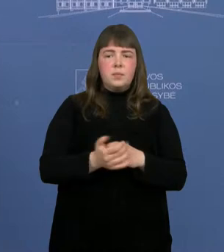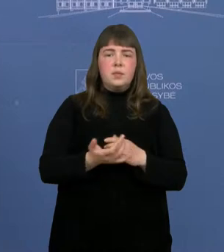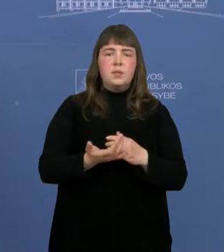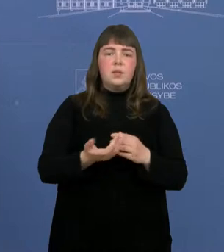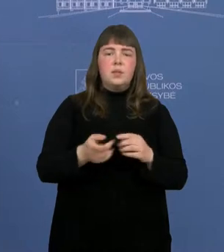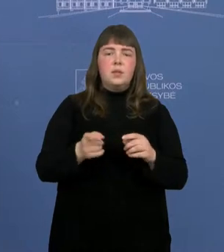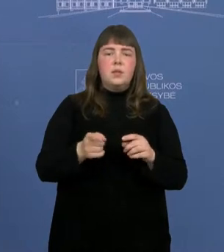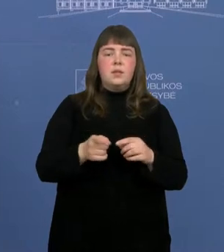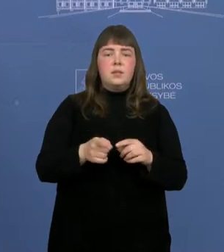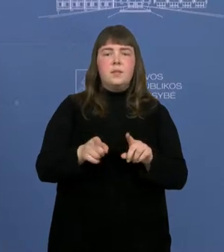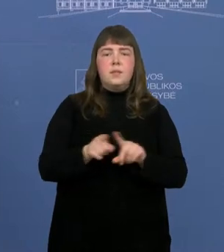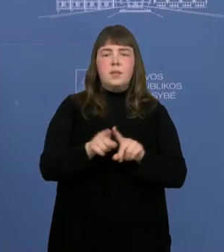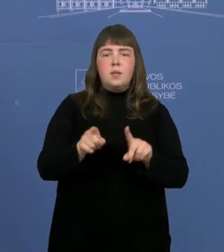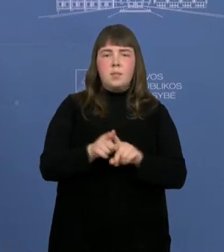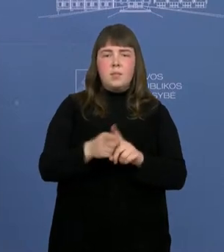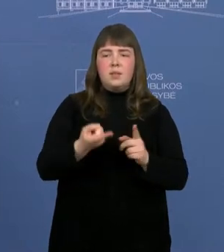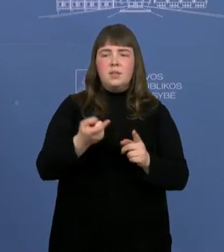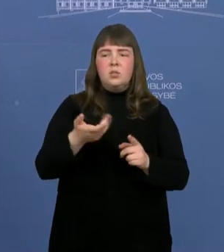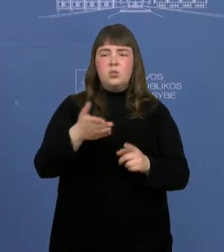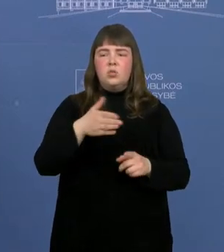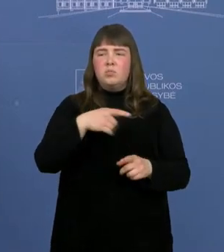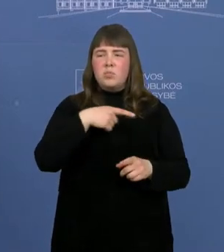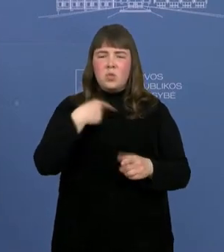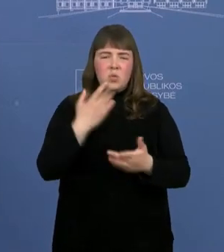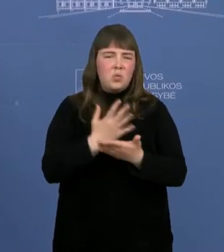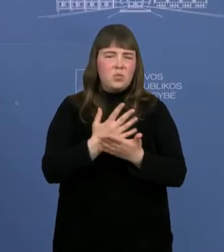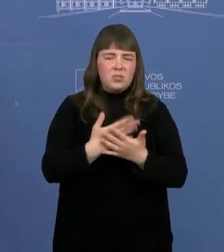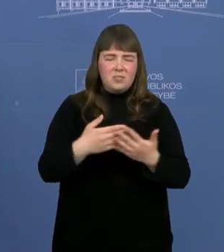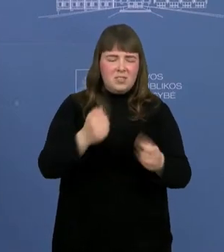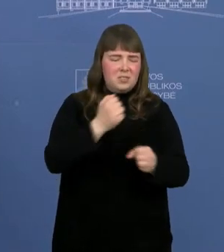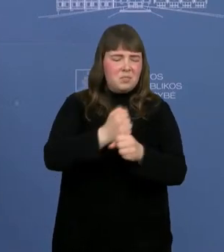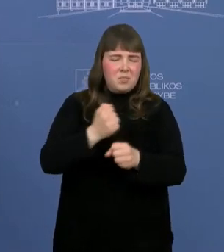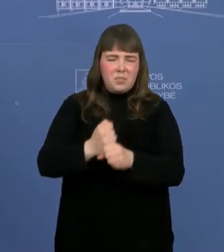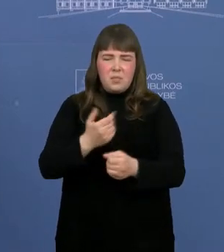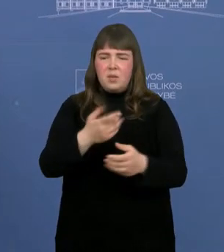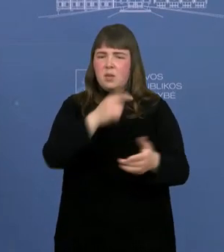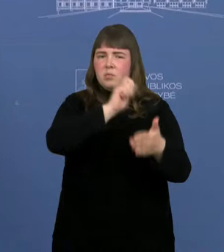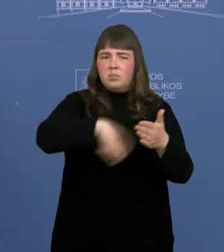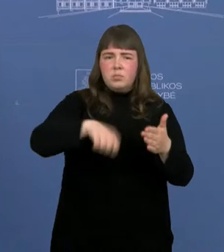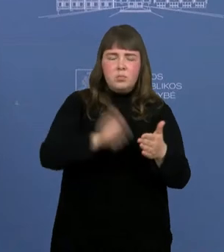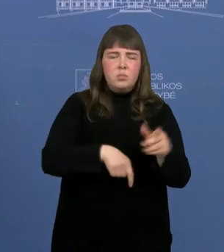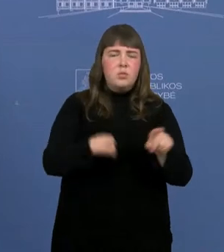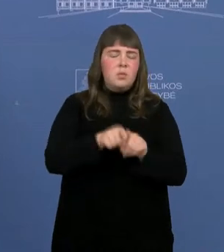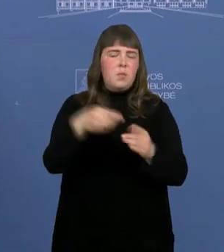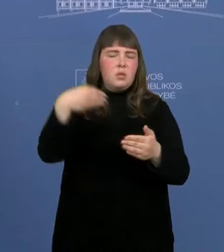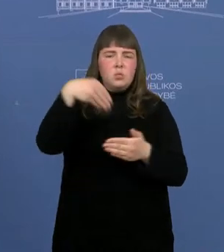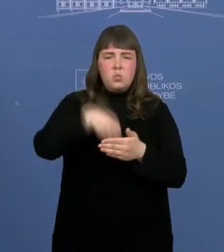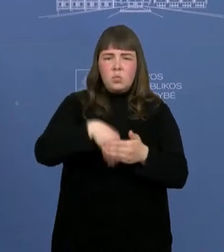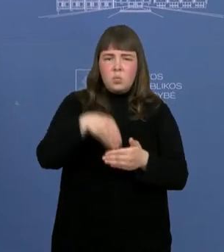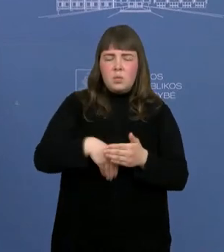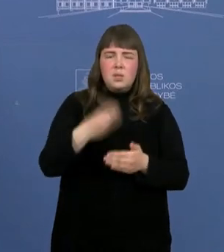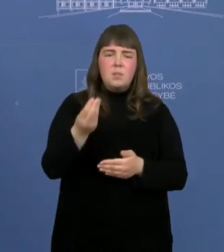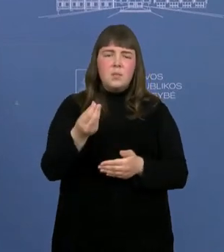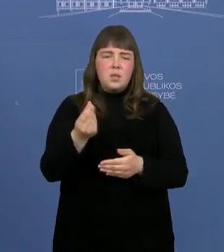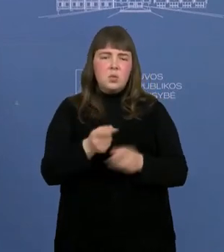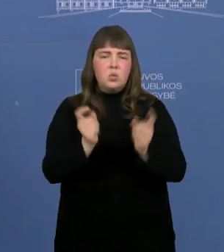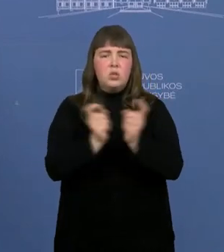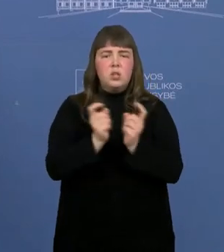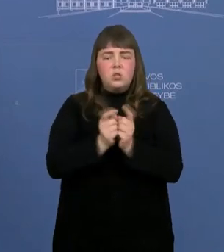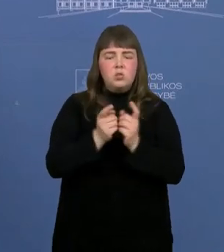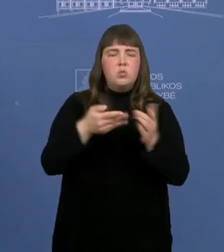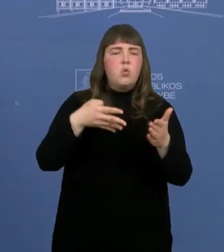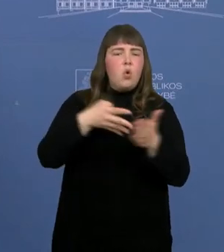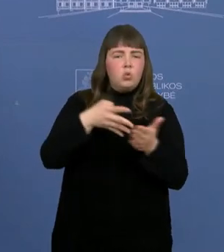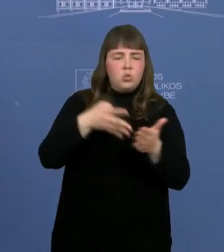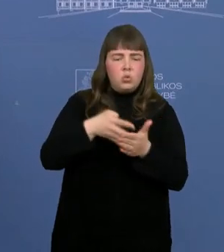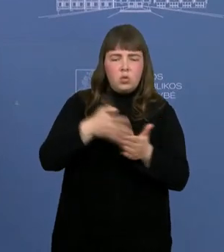panaikinti iš tikrųjų perteklinės procedūras, sutaupyti valstybėje pinigų ir ginčių, padėrinti kontrolę,